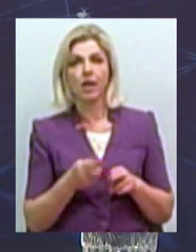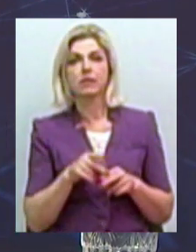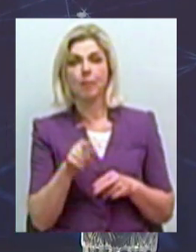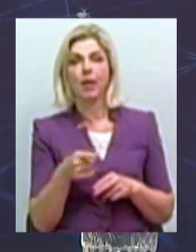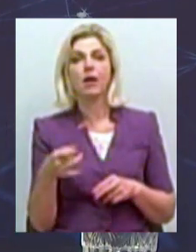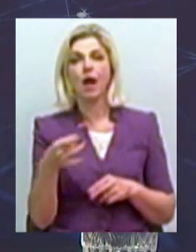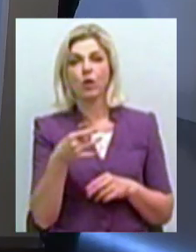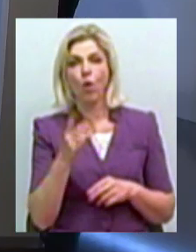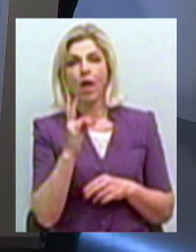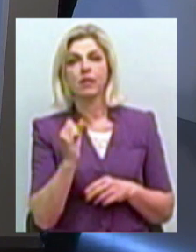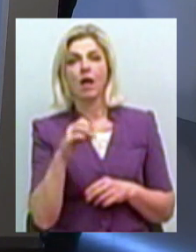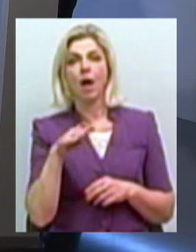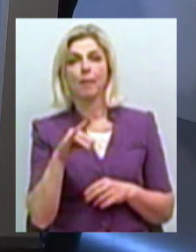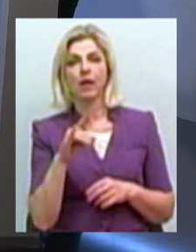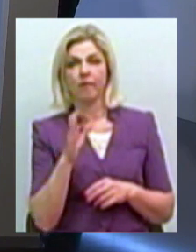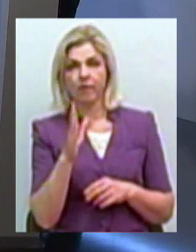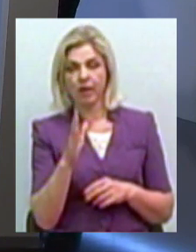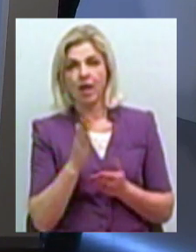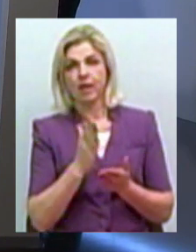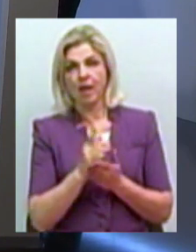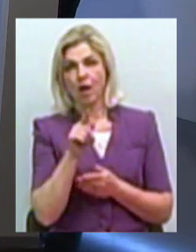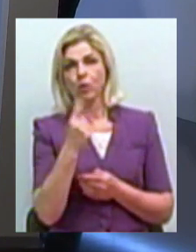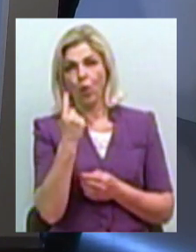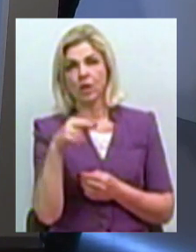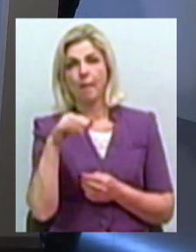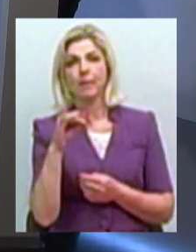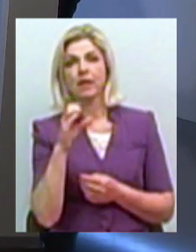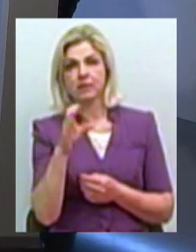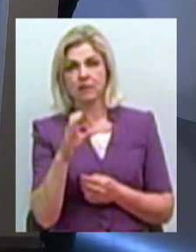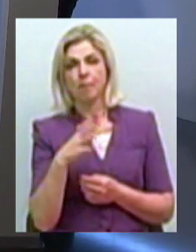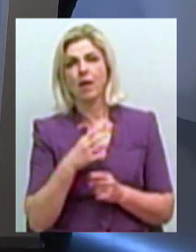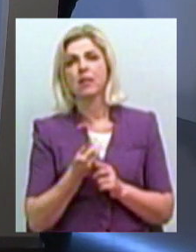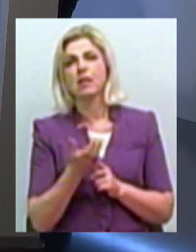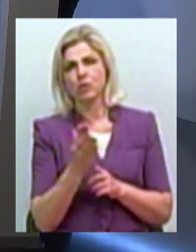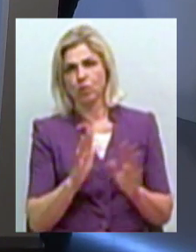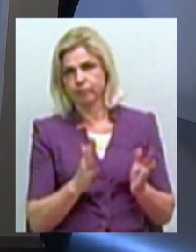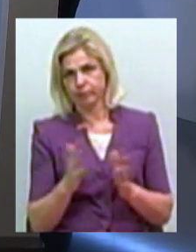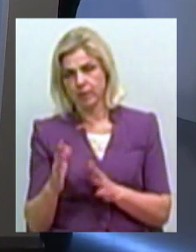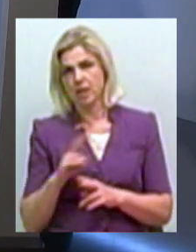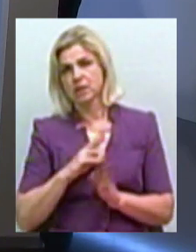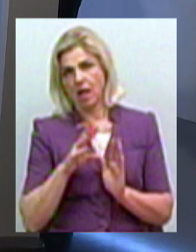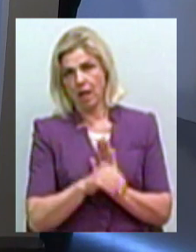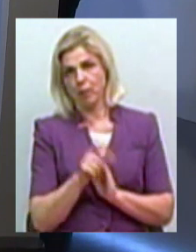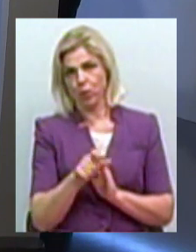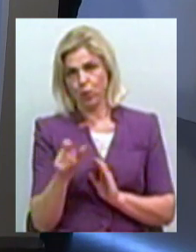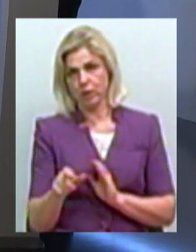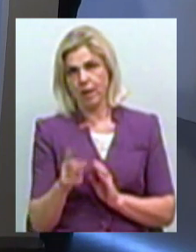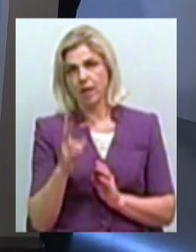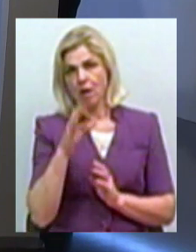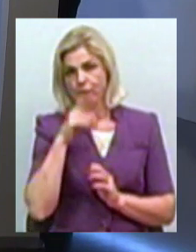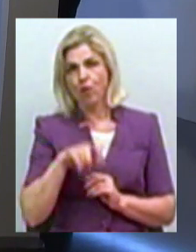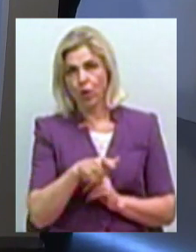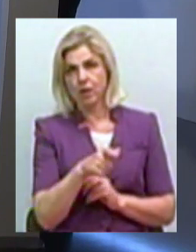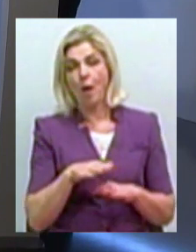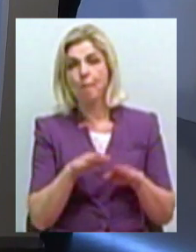мікрорайоні на мив, ми бачимо, там є один такий пірс, було декілька випадків загибелью людей на воді. Тобто, на пляжу